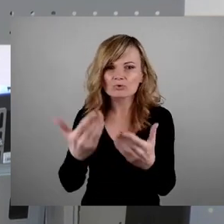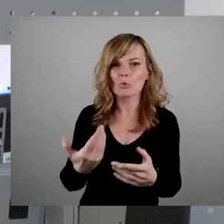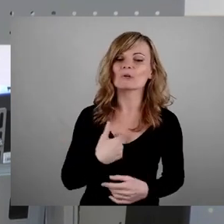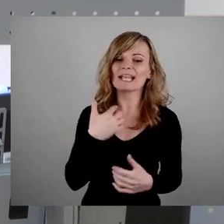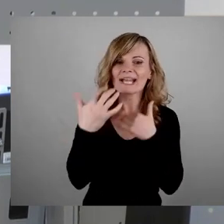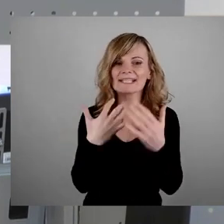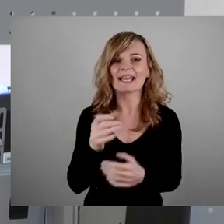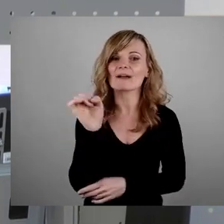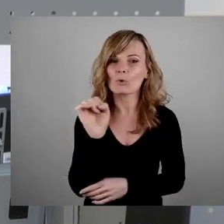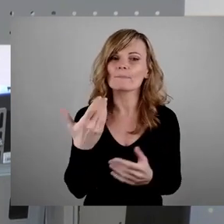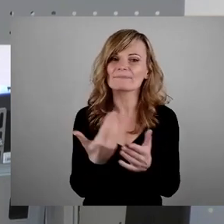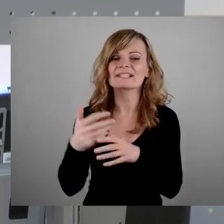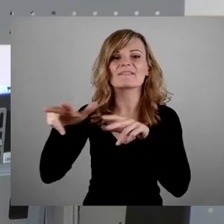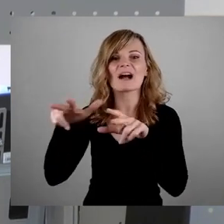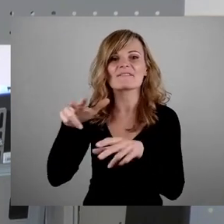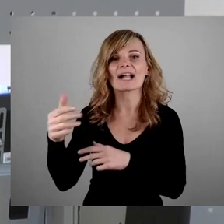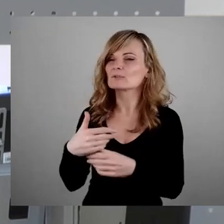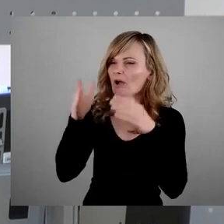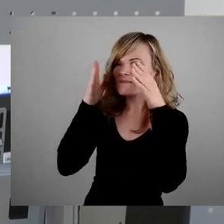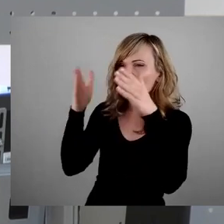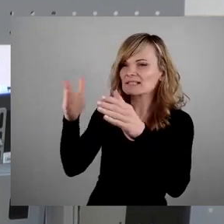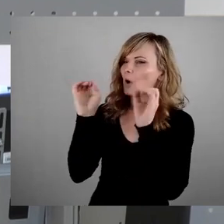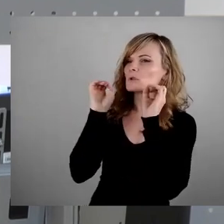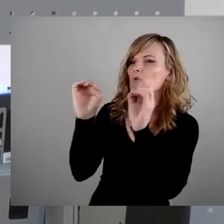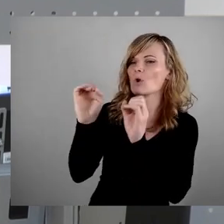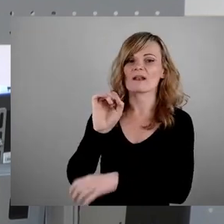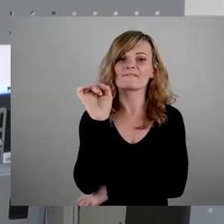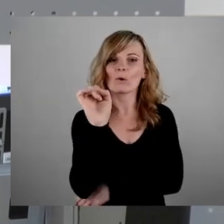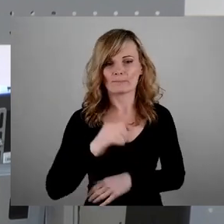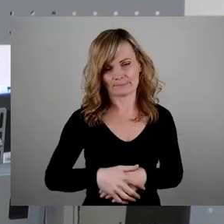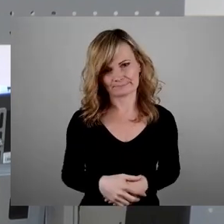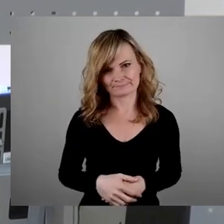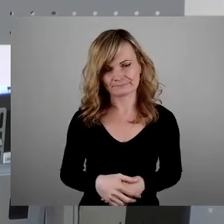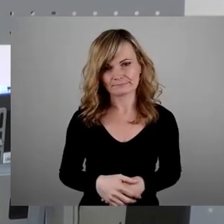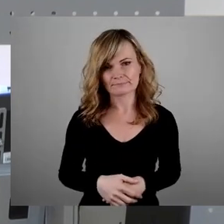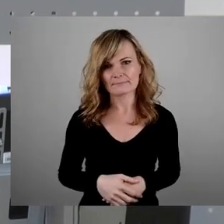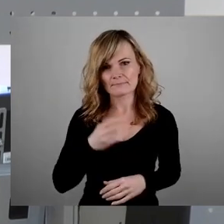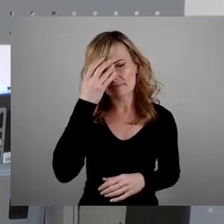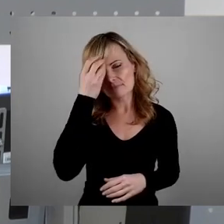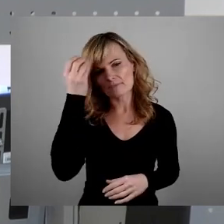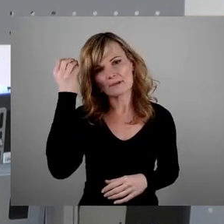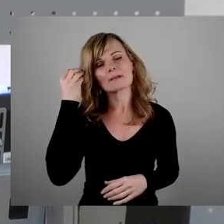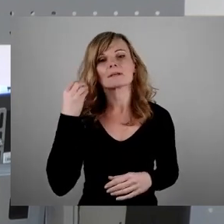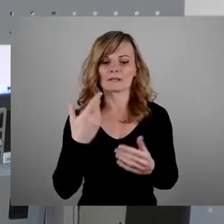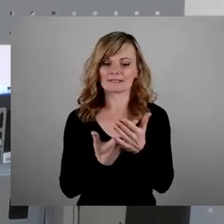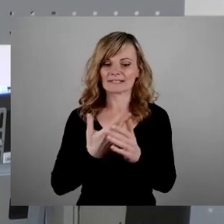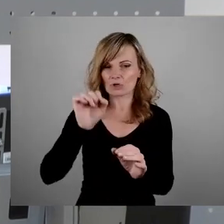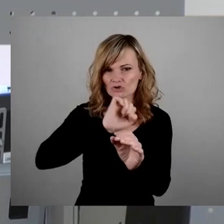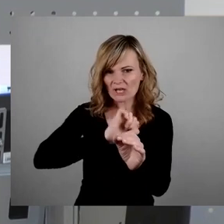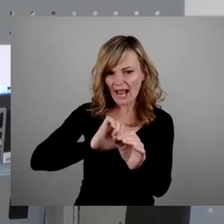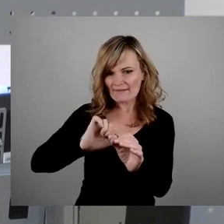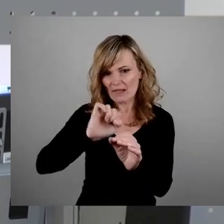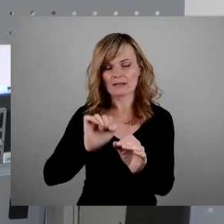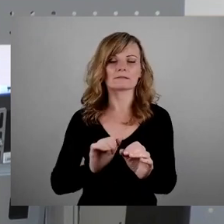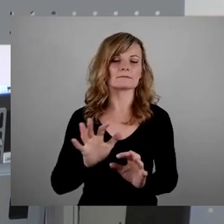warum ich dieser Verwaltung gar nicht mehr traue. Wo diese Schleifung sozusagen öffentlich wurde, wurde